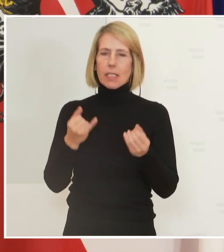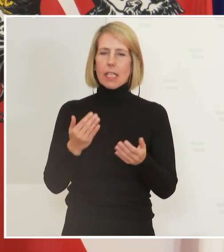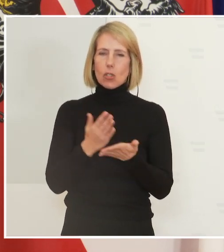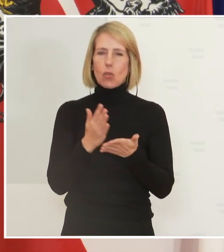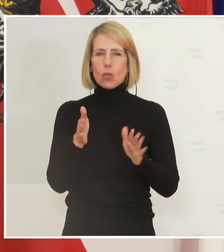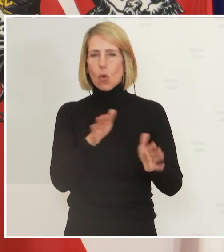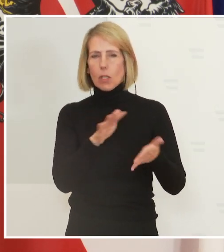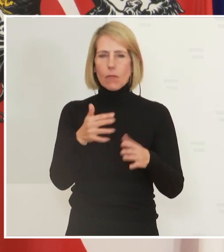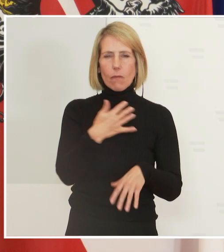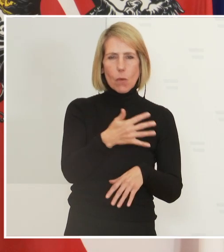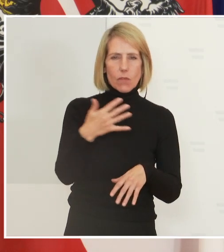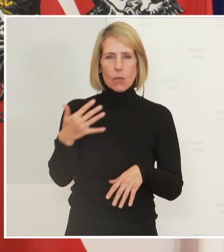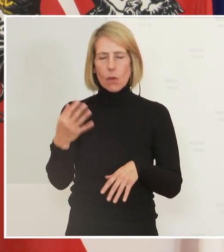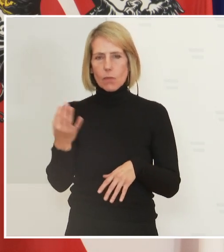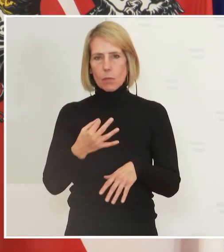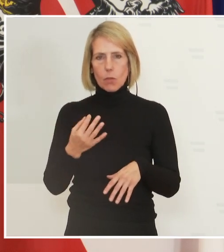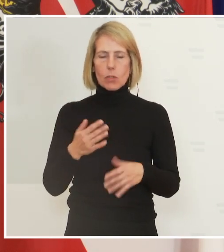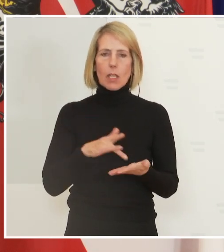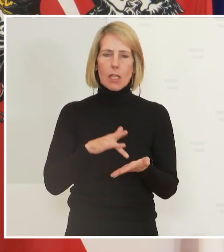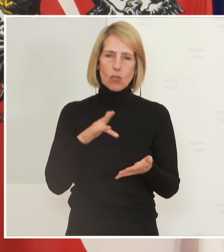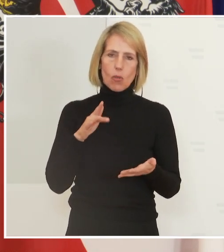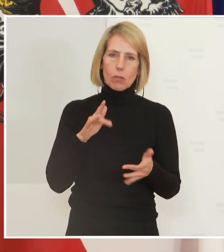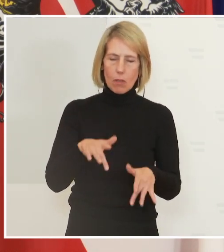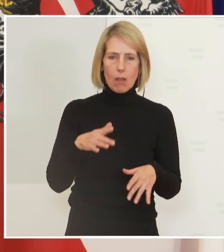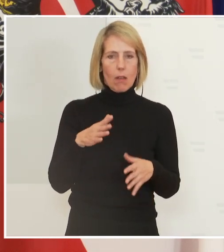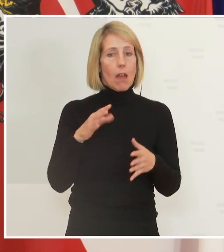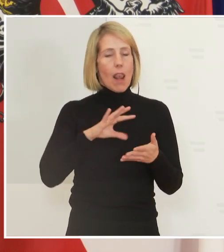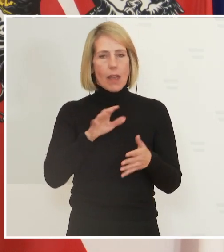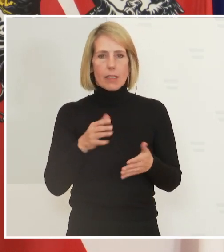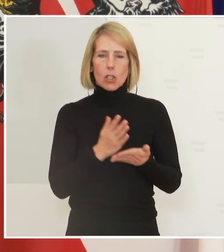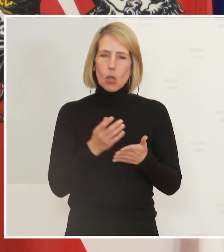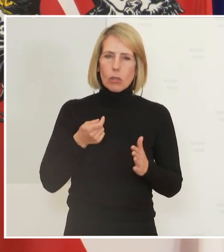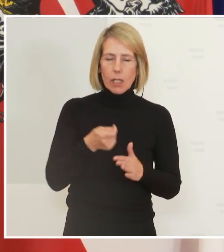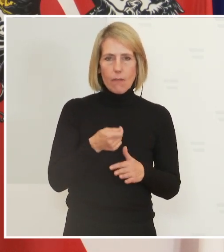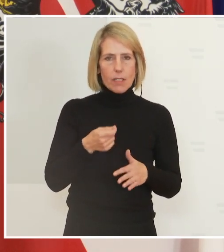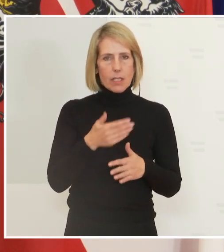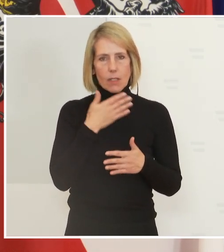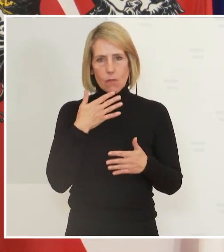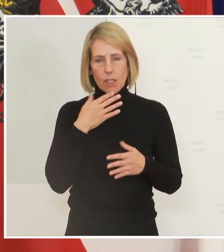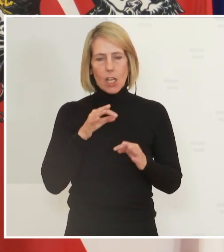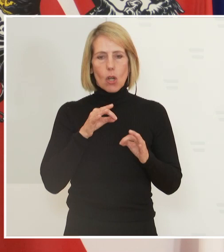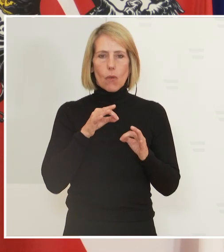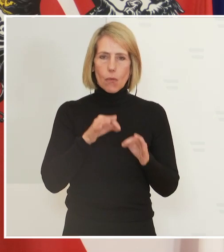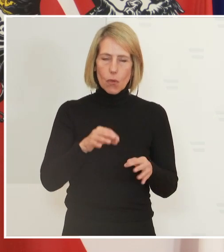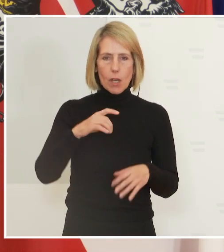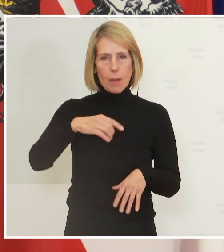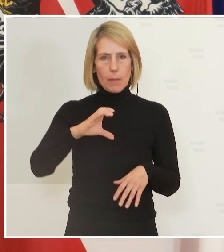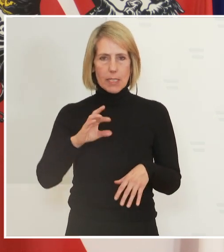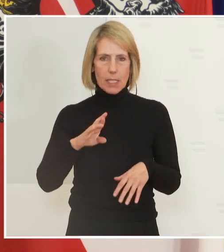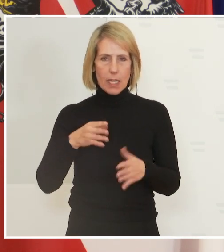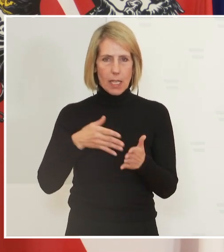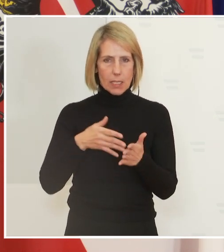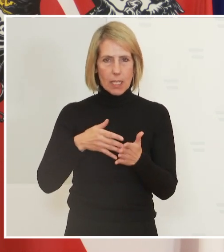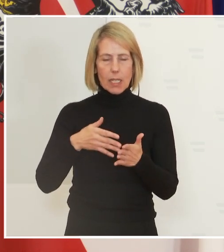sehr stark in die Infrastruktur investiert haben. Wir wissen natürlich auch, dass es schwieriger ist, in Tirol oder in einem